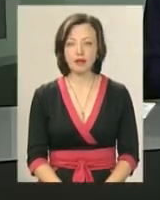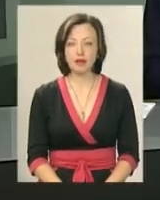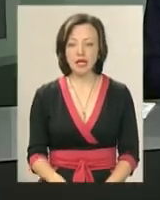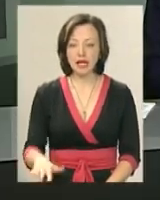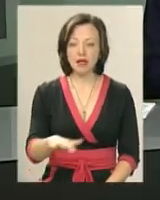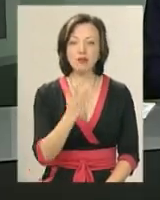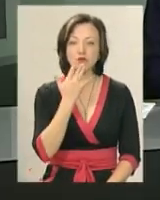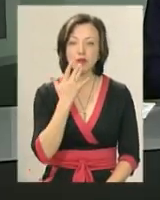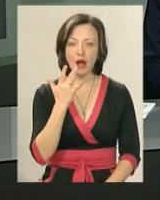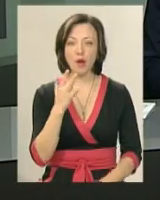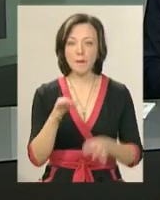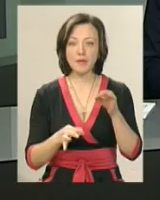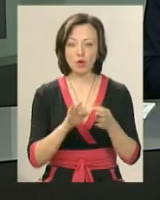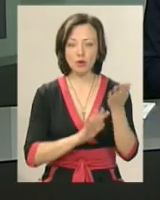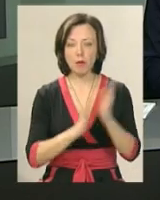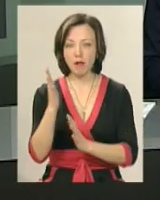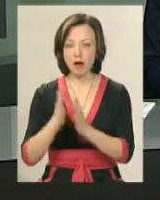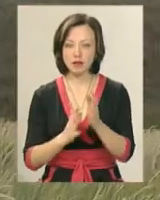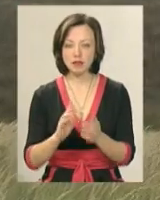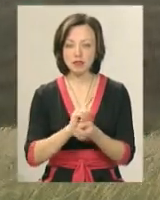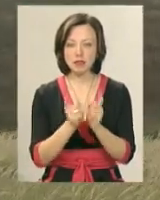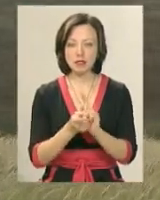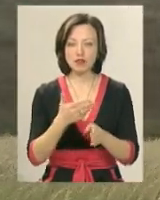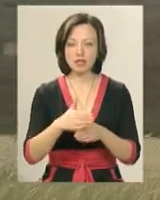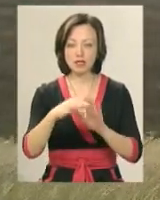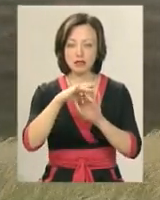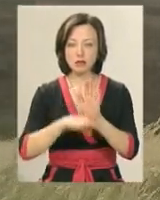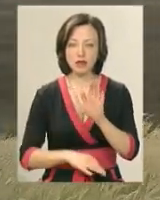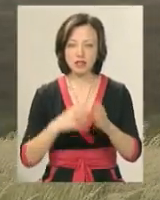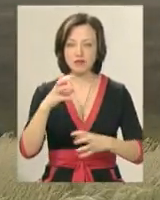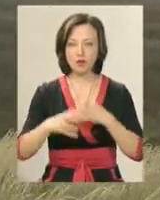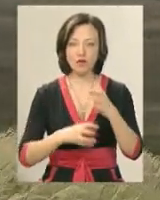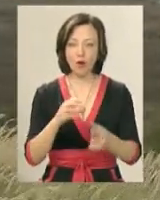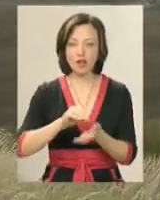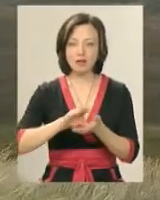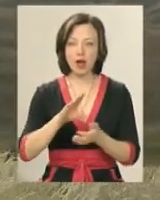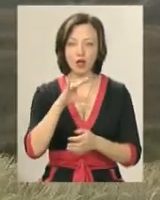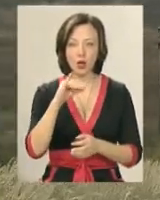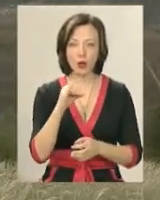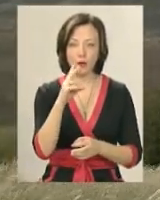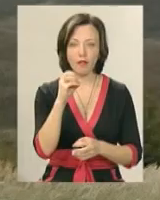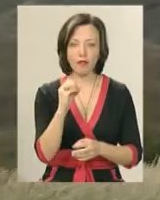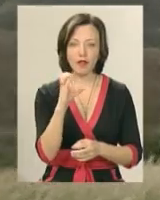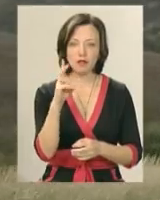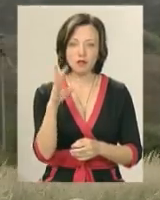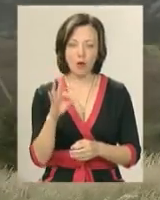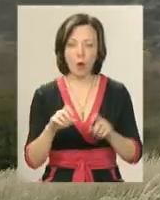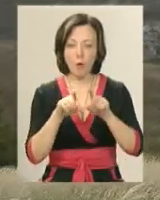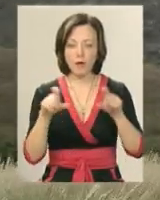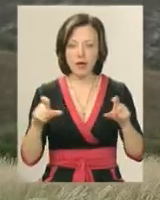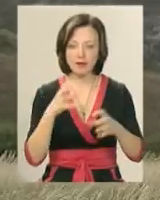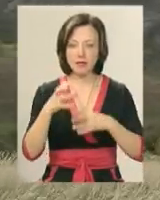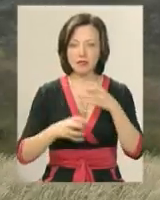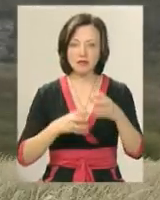природного парку «Подільські тофтри» стала частиною списку об'єкту світового надбання ЮНЕСКО. Об'єкт Всесвітньої природної спадщини,